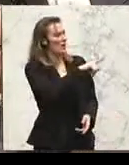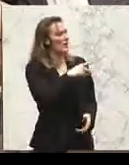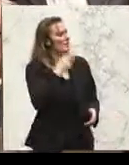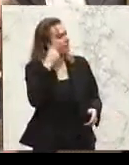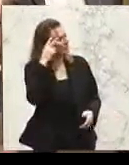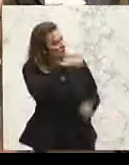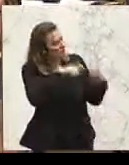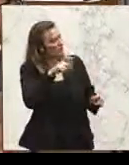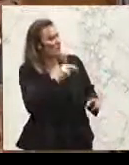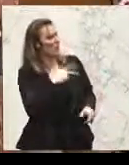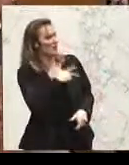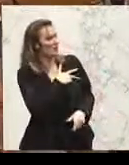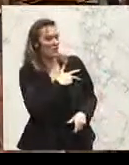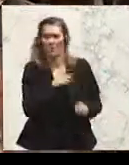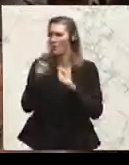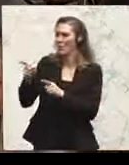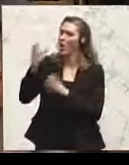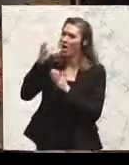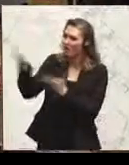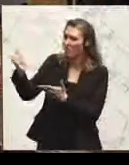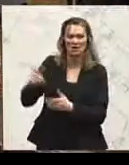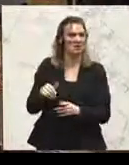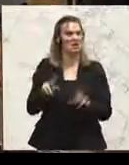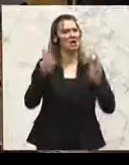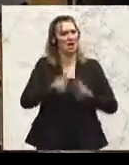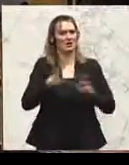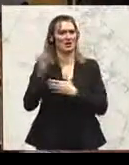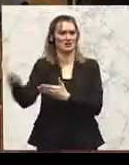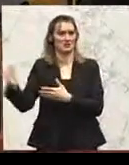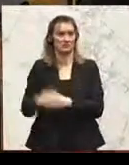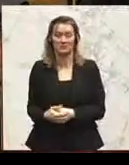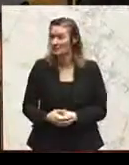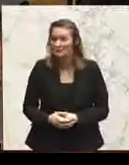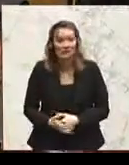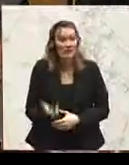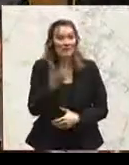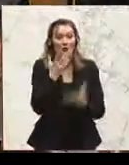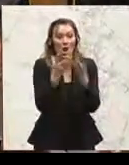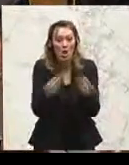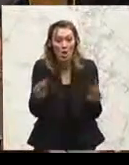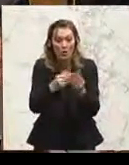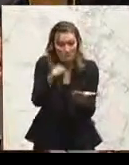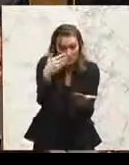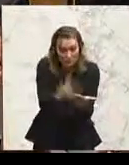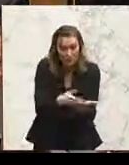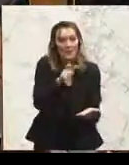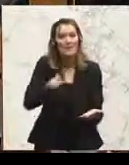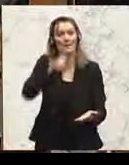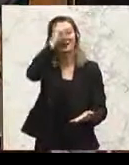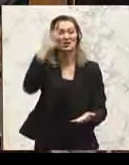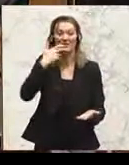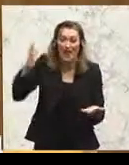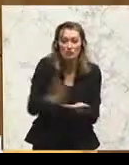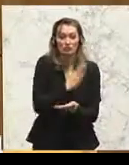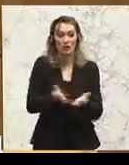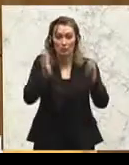und auch von der ÖVP ist es ja nicht anders. Die wollen endlich Lösungen haben, die wollen endlich Entscheidungen haben